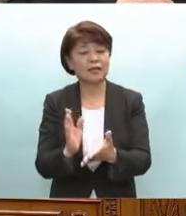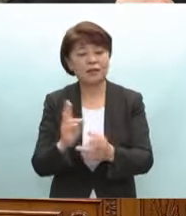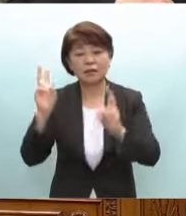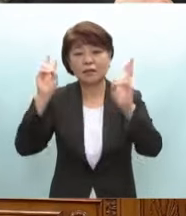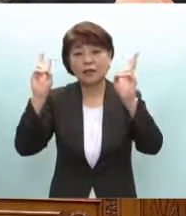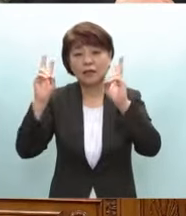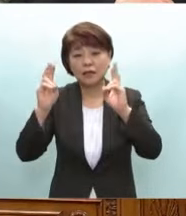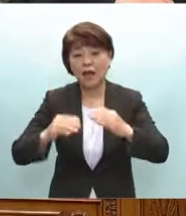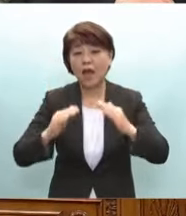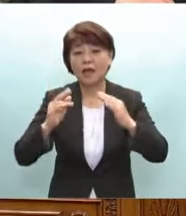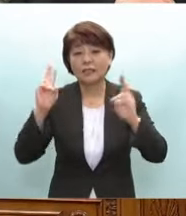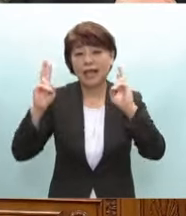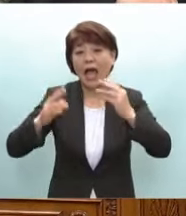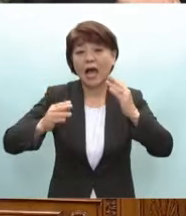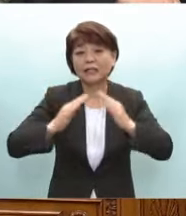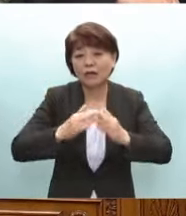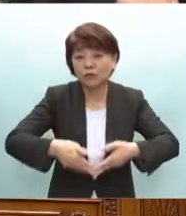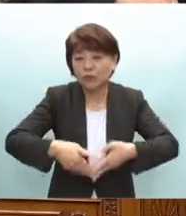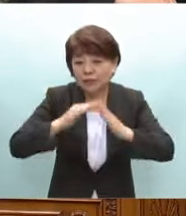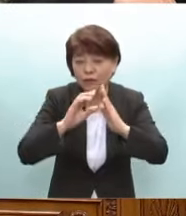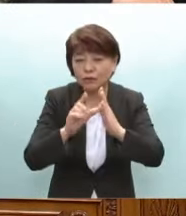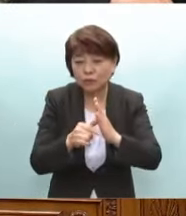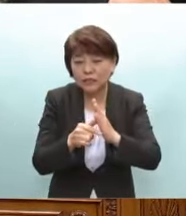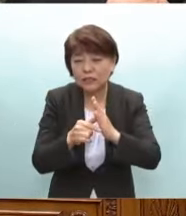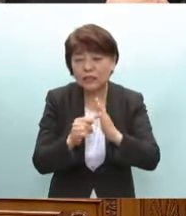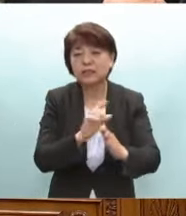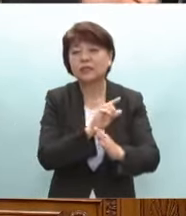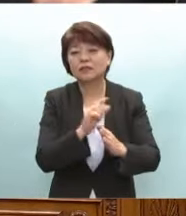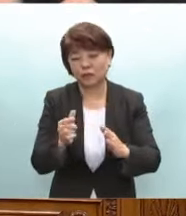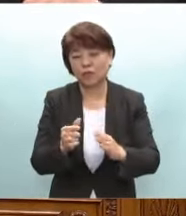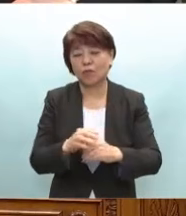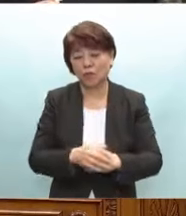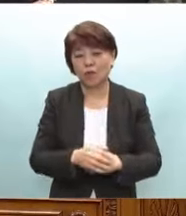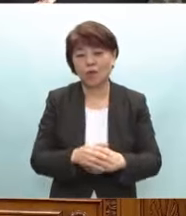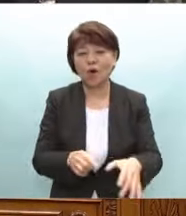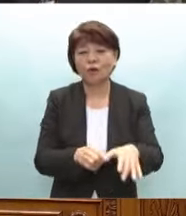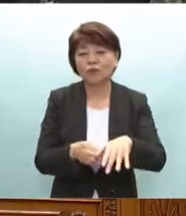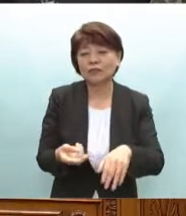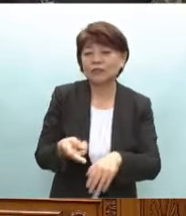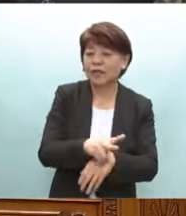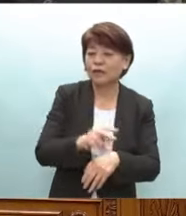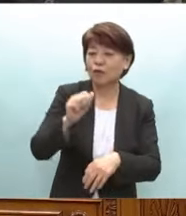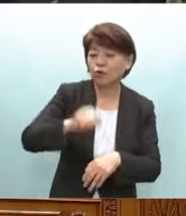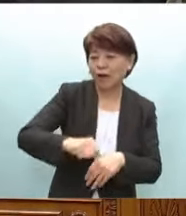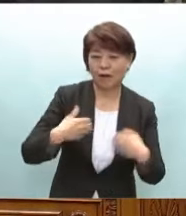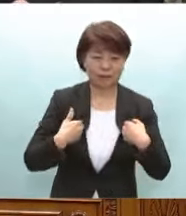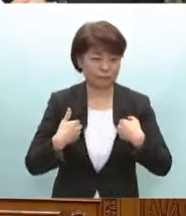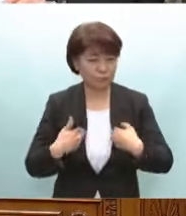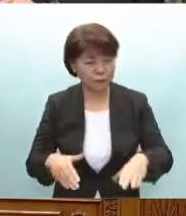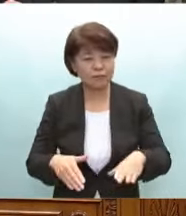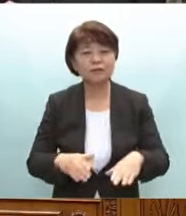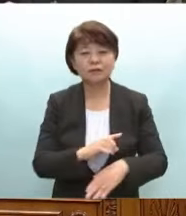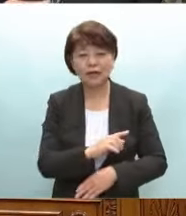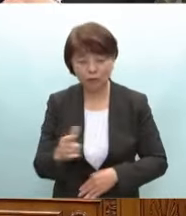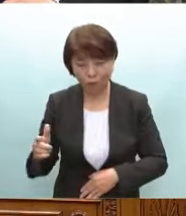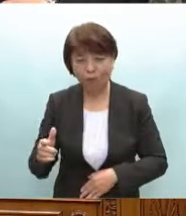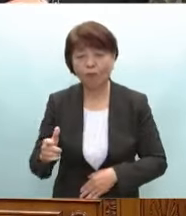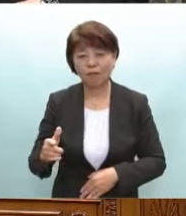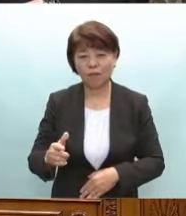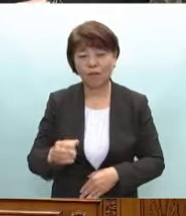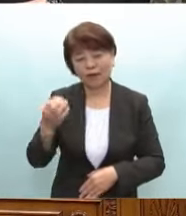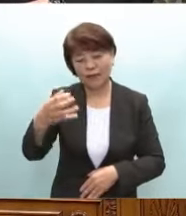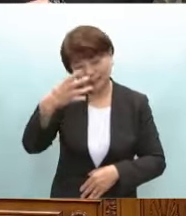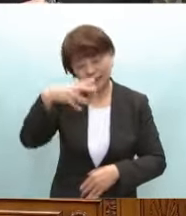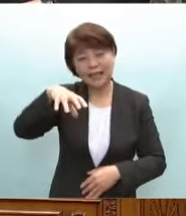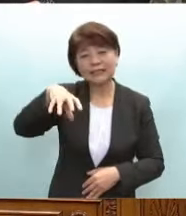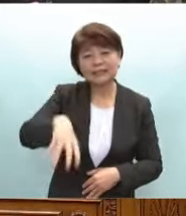な社宅を建てる場合なども含めて農地転用許可を不要とするなど被災地からの働きの流出を食い止めていただきたく